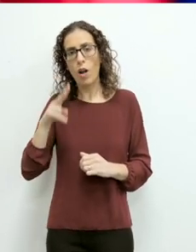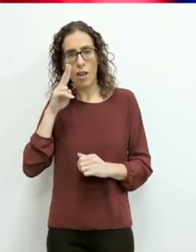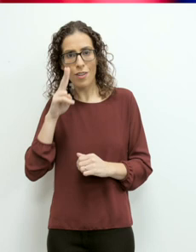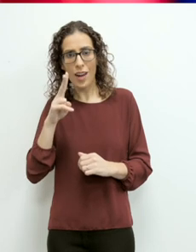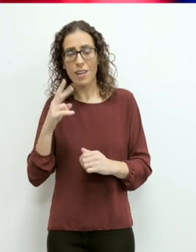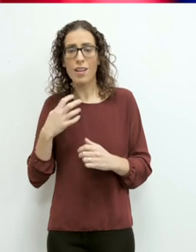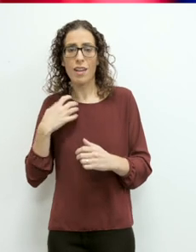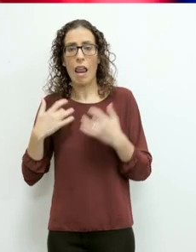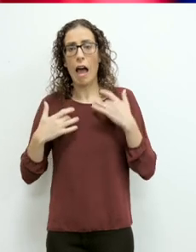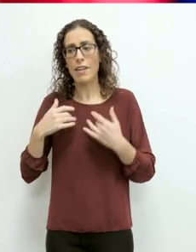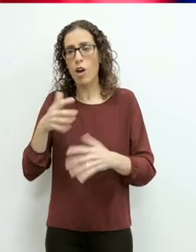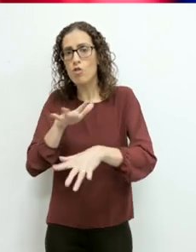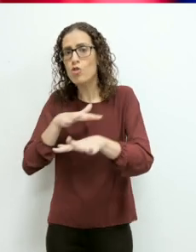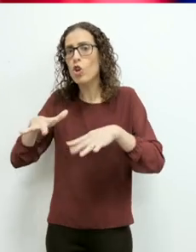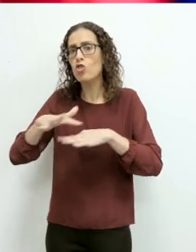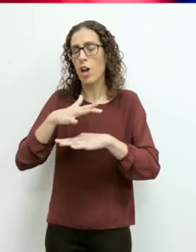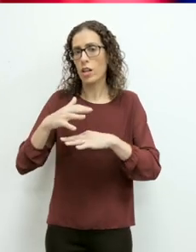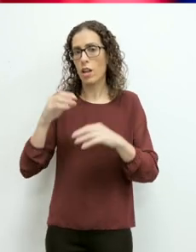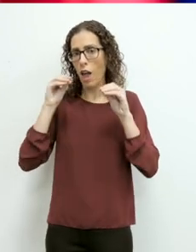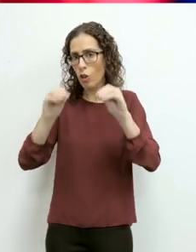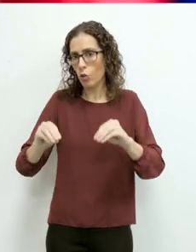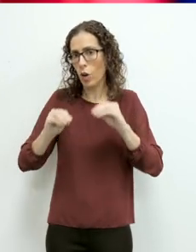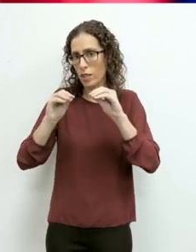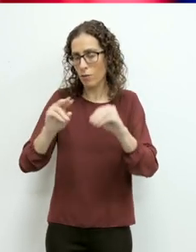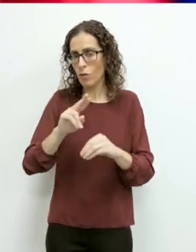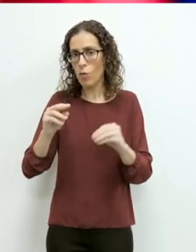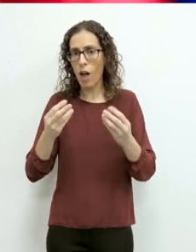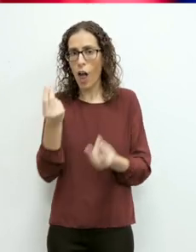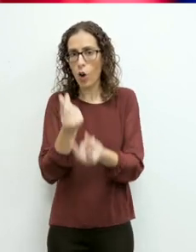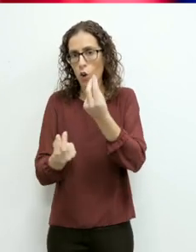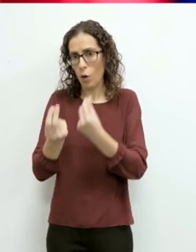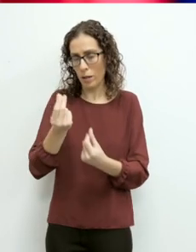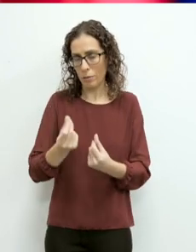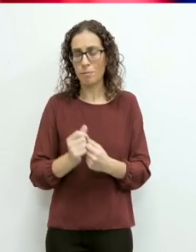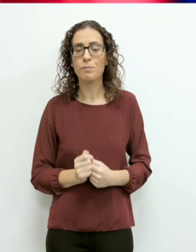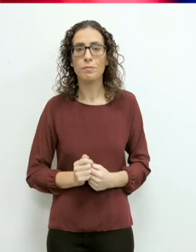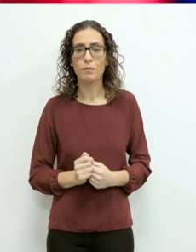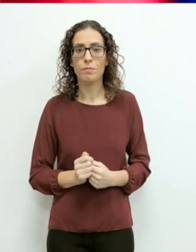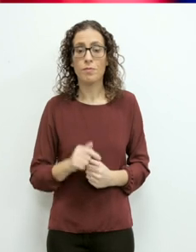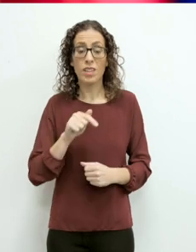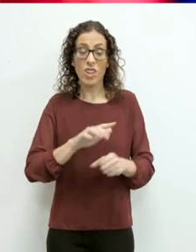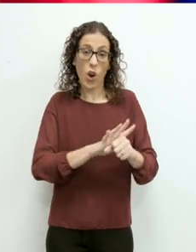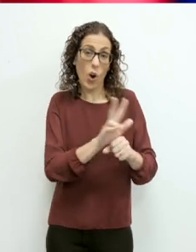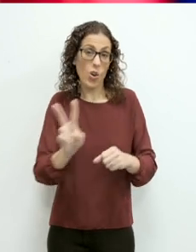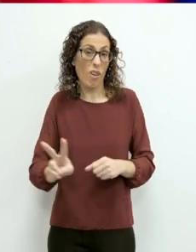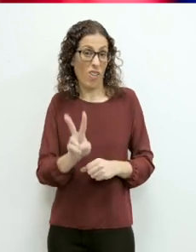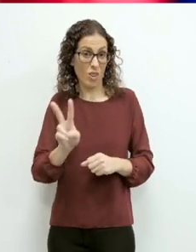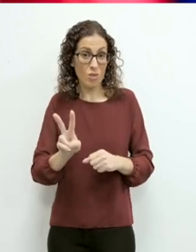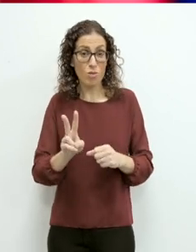Kif u kull fuq il-ħajja soċjjali, edukattiva u ekonomika. Limxija feġet